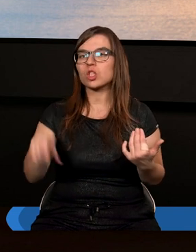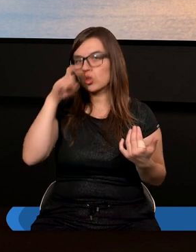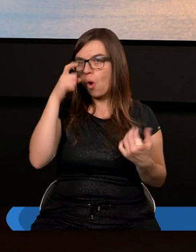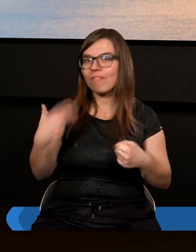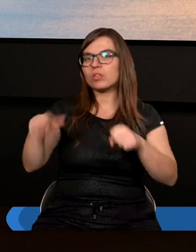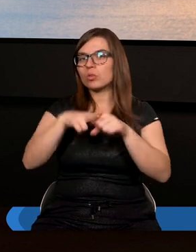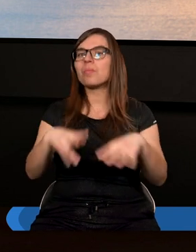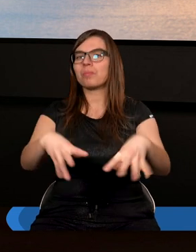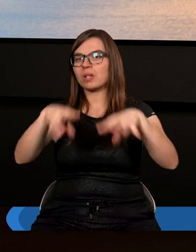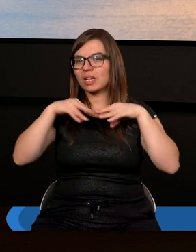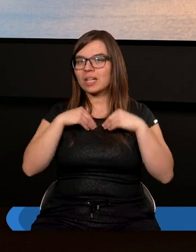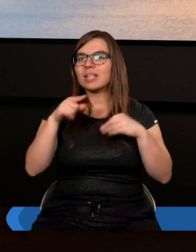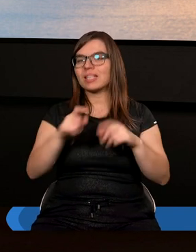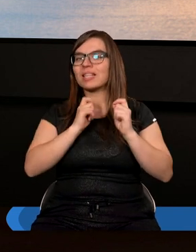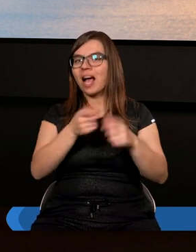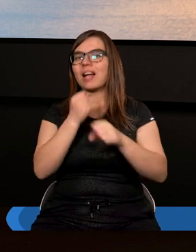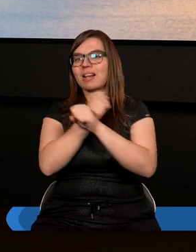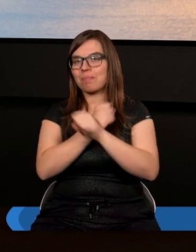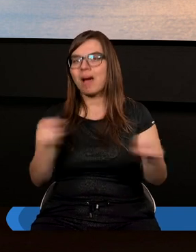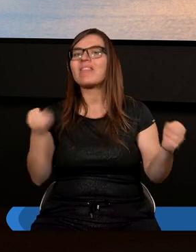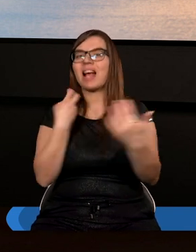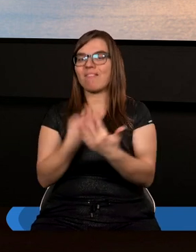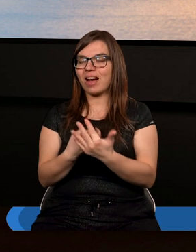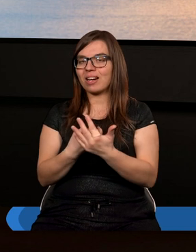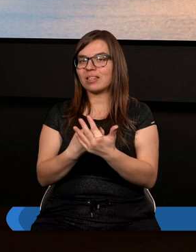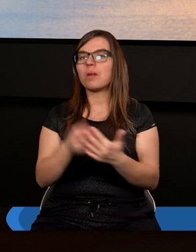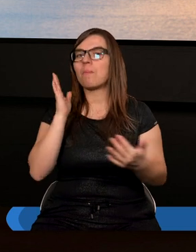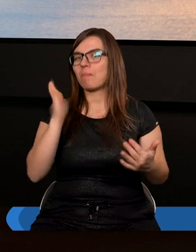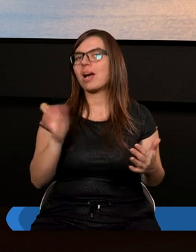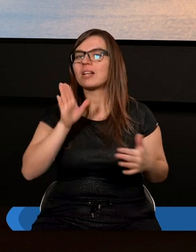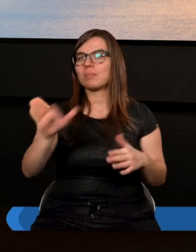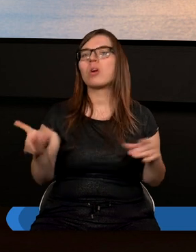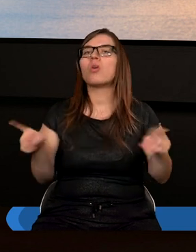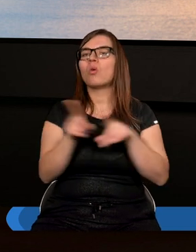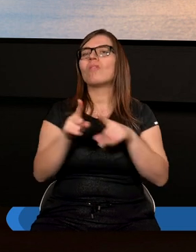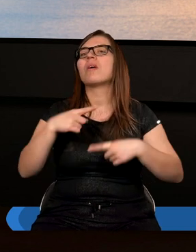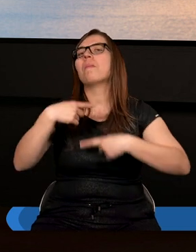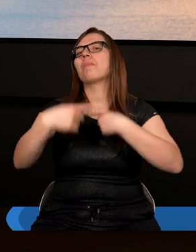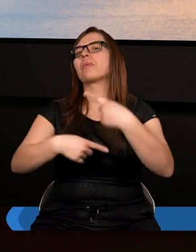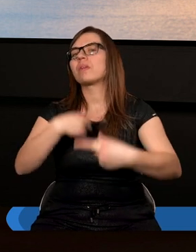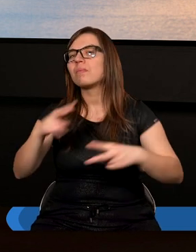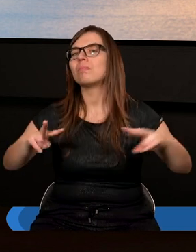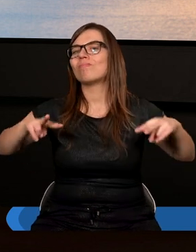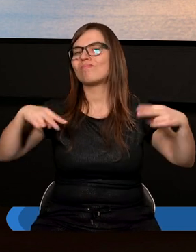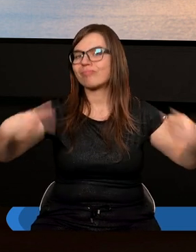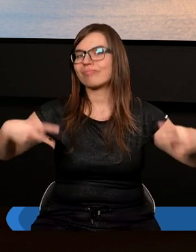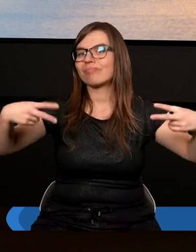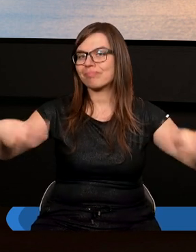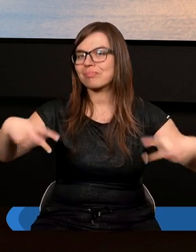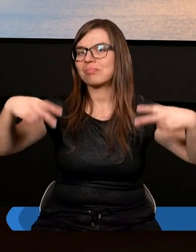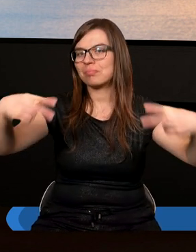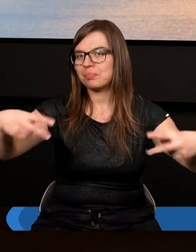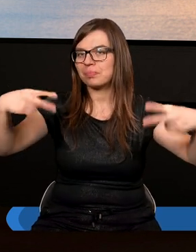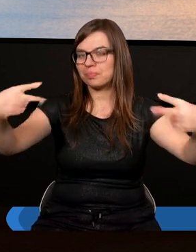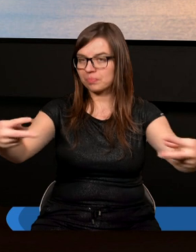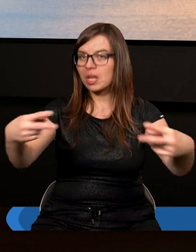przyjmuje dar zbawienia, przyjmuje dar Ewangelii, będzie miał również przywilej przekazywania tego daru dalej. Poprzez